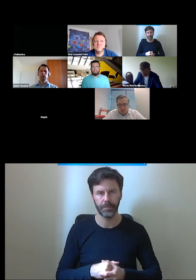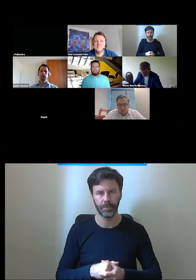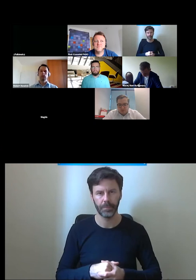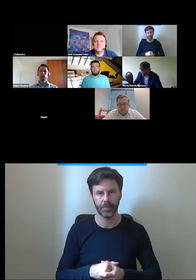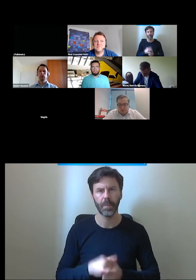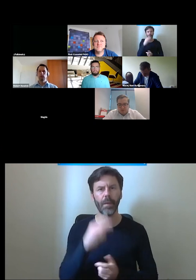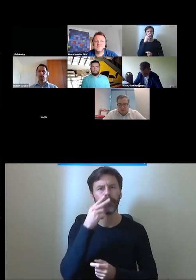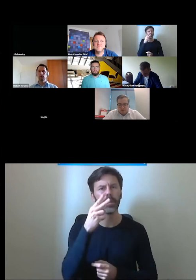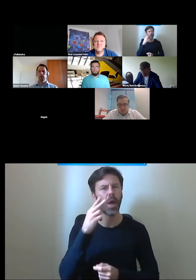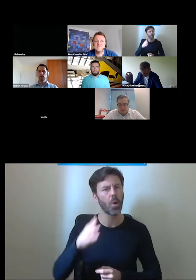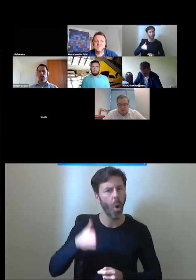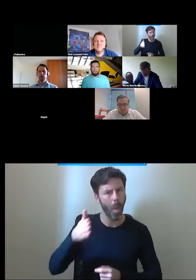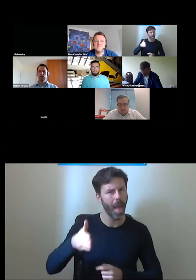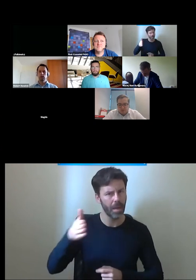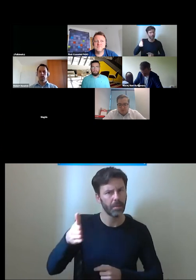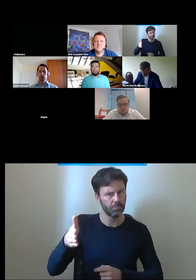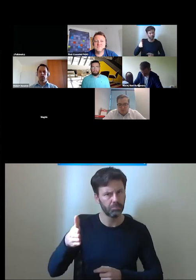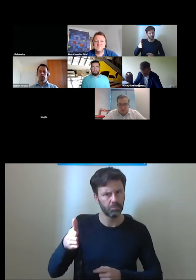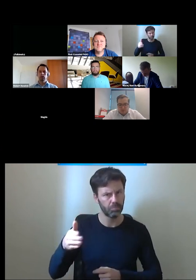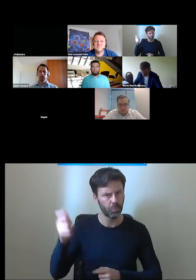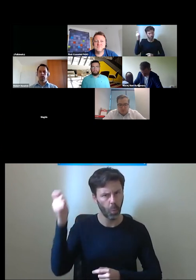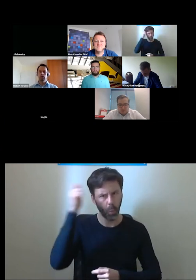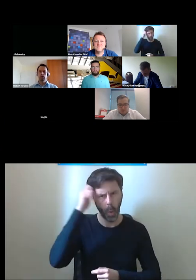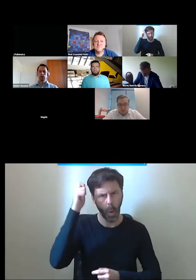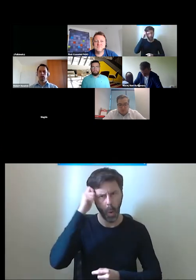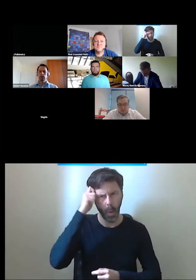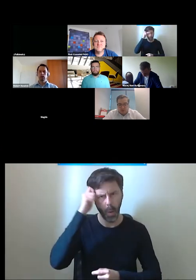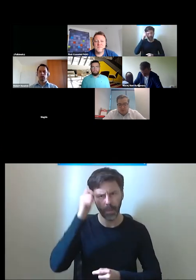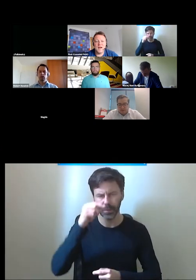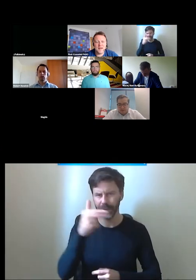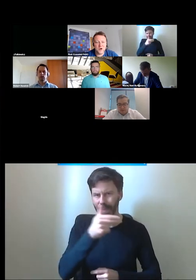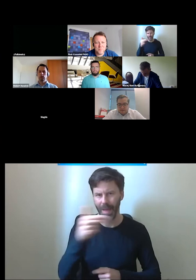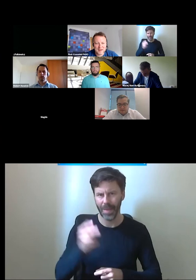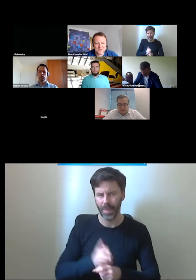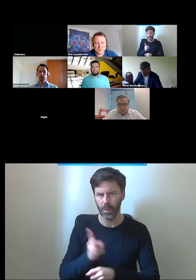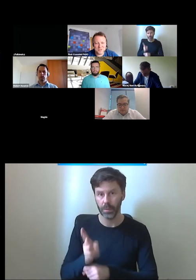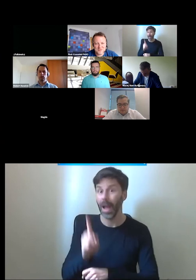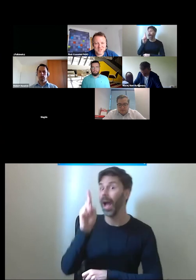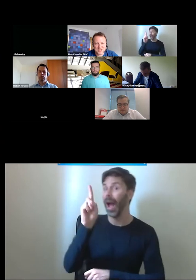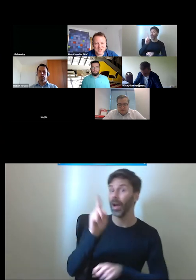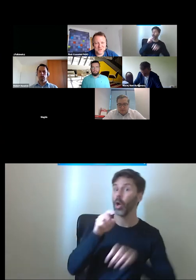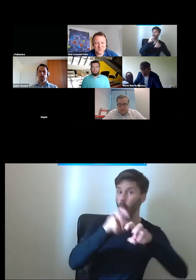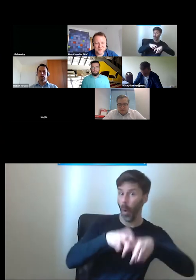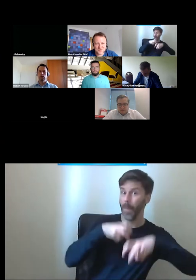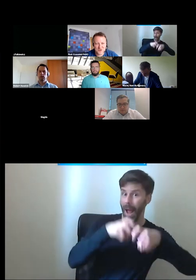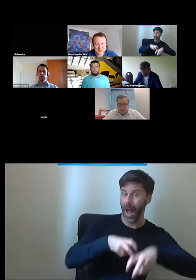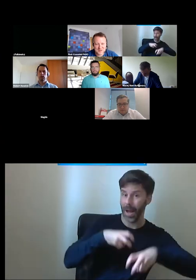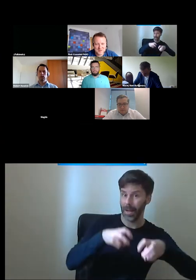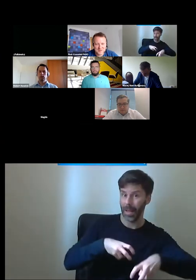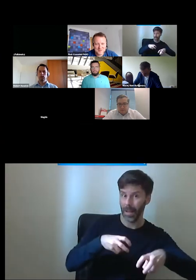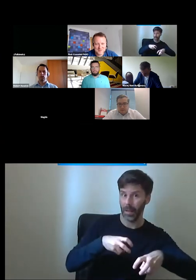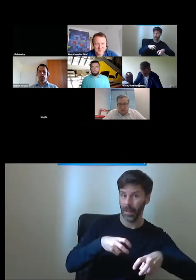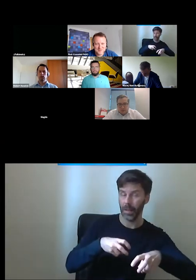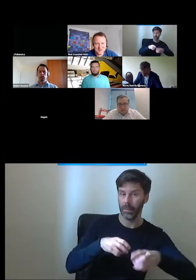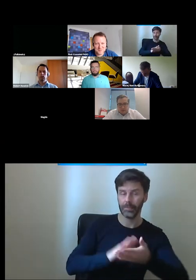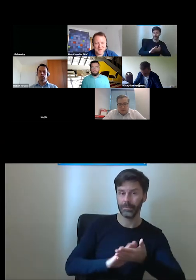widzicie taką kopalnią problemów jeżeli chodzi o temat tych dostępności ale kopalnią też coraz częściej dobrych rozwiązań